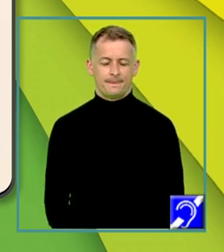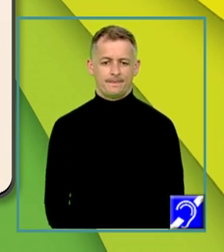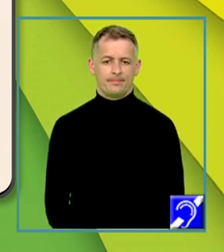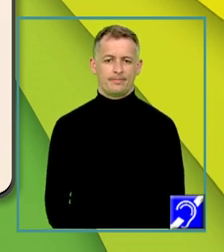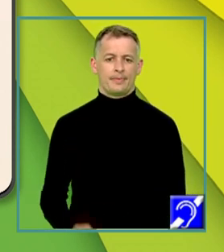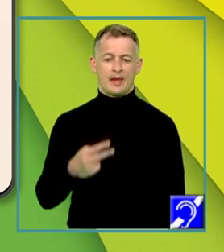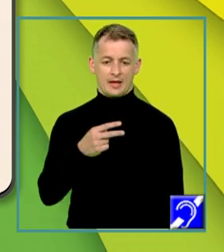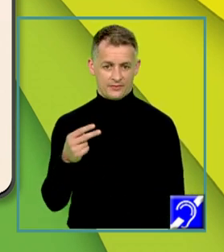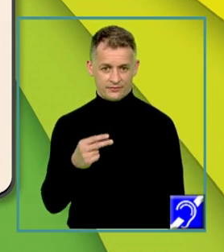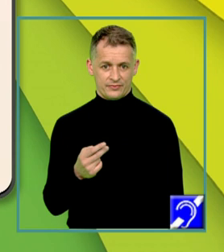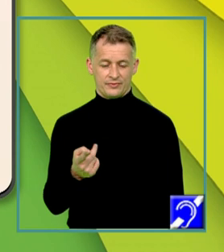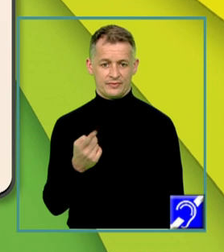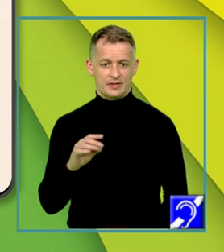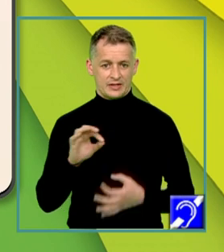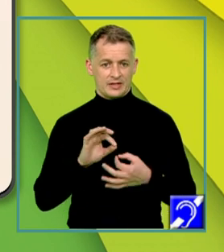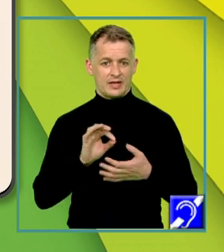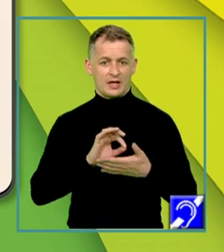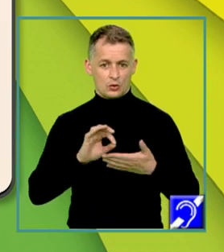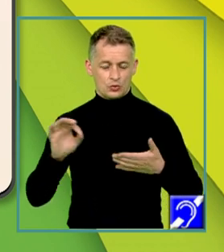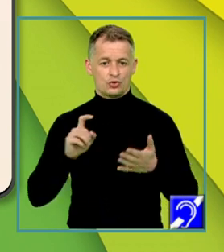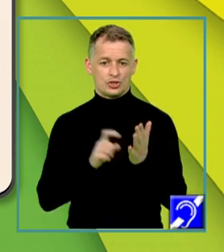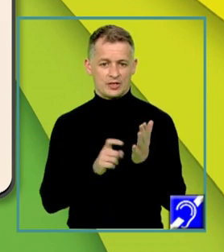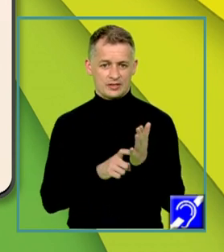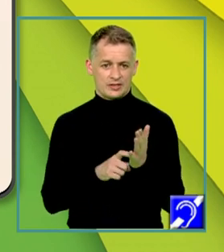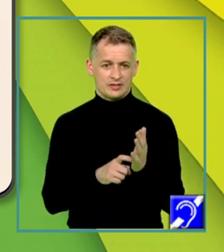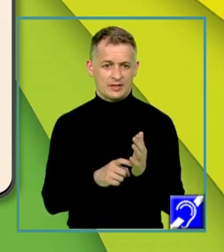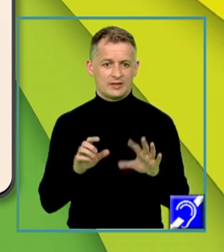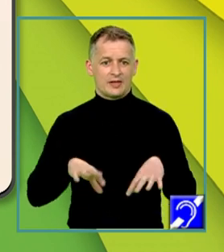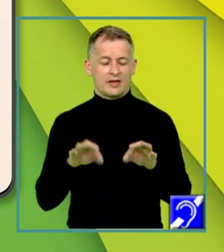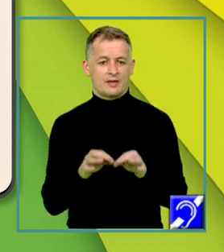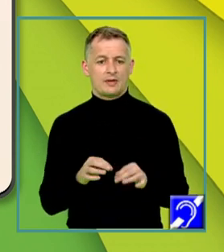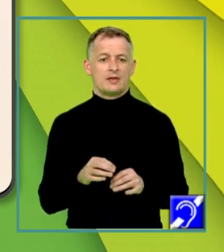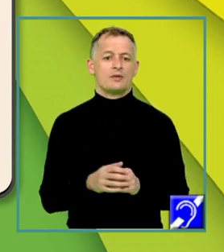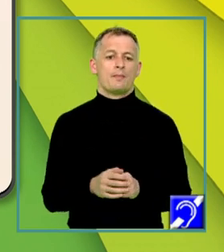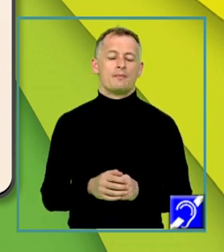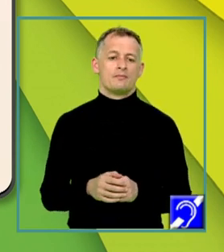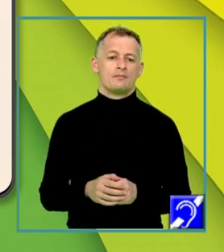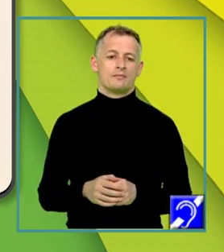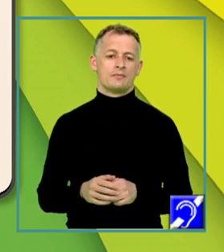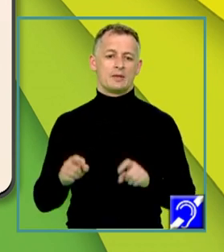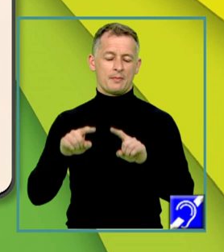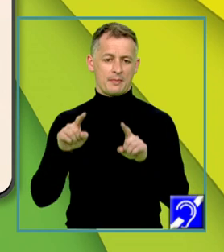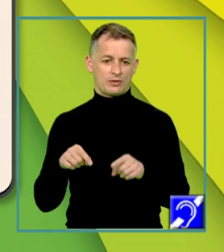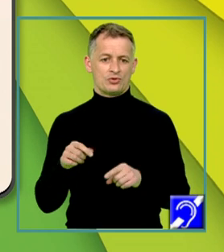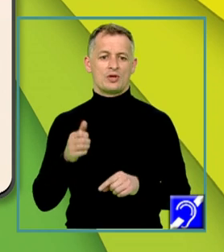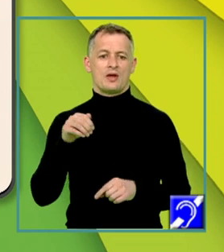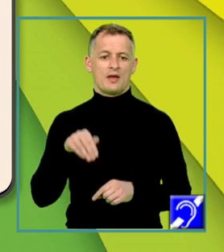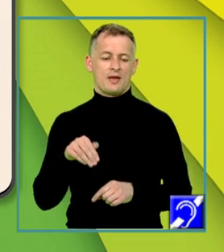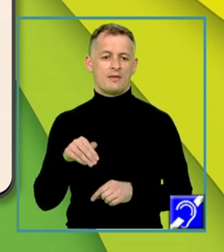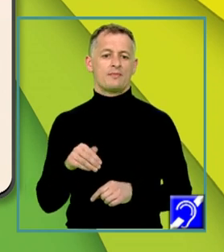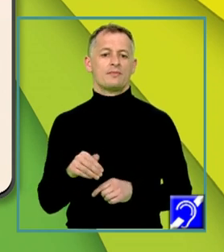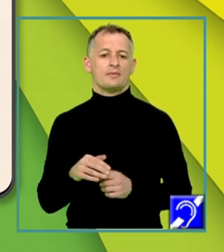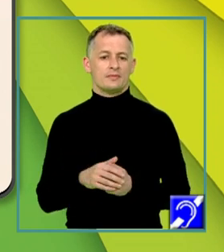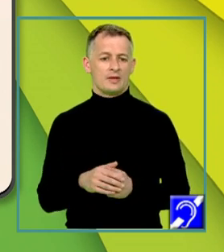egalitatea din elunțul cerinței, adică determinantul matricei A plus M de 2 egal cu 9